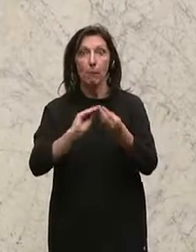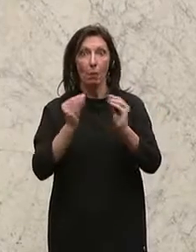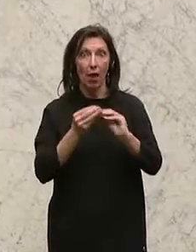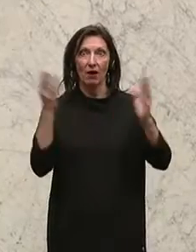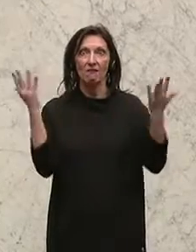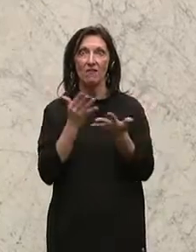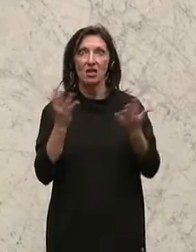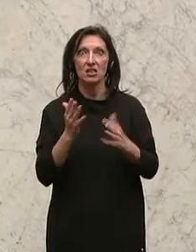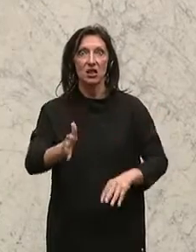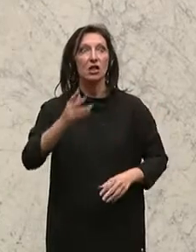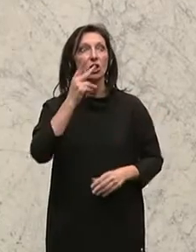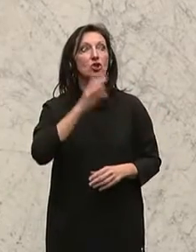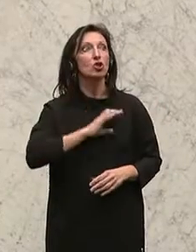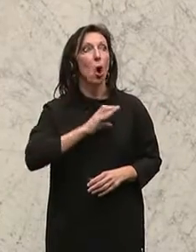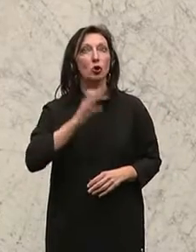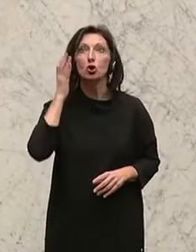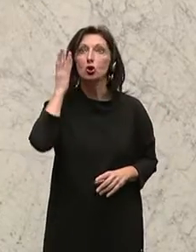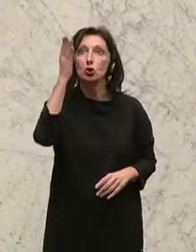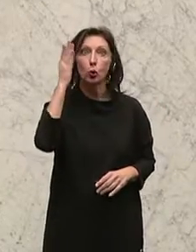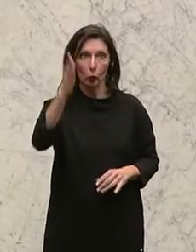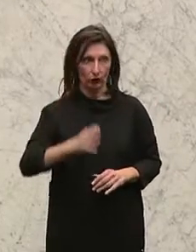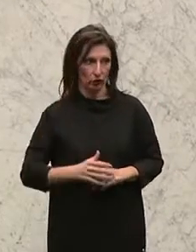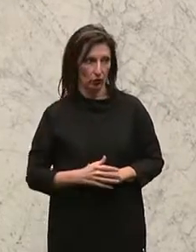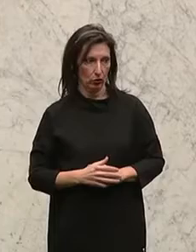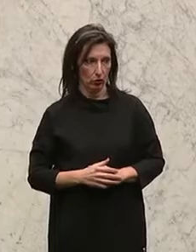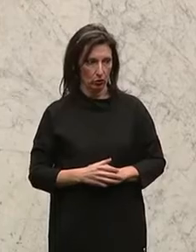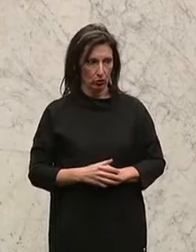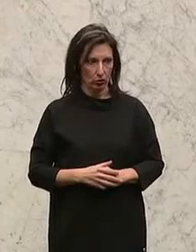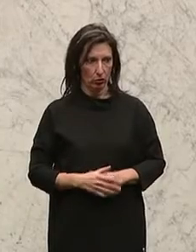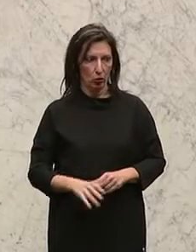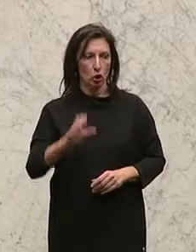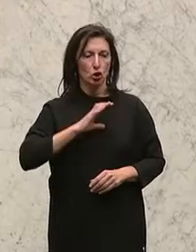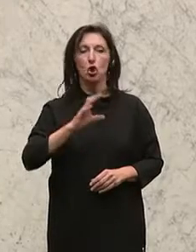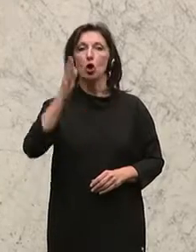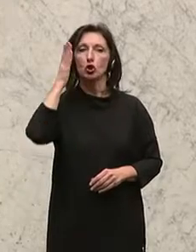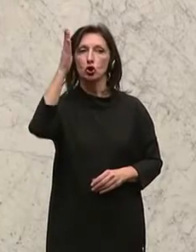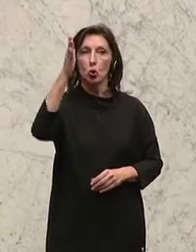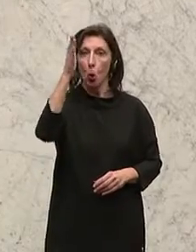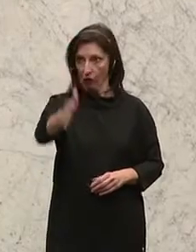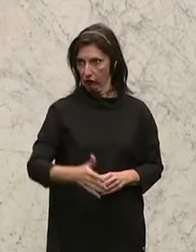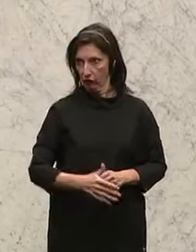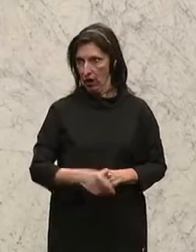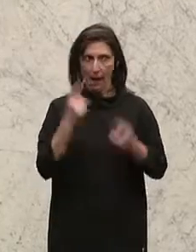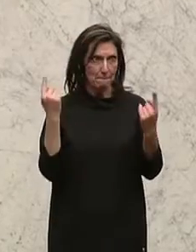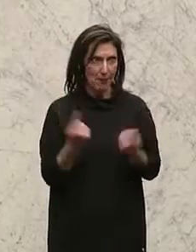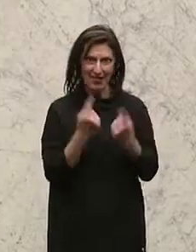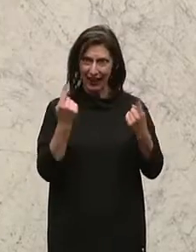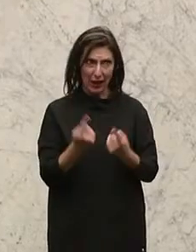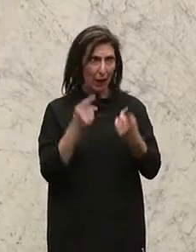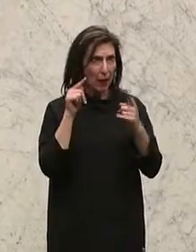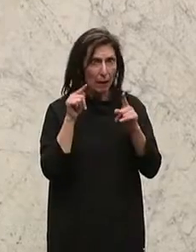die Zukunftsaussicht, diese Betriebe, diese